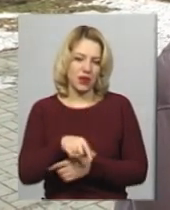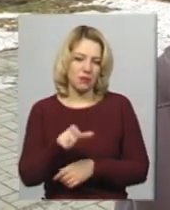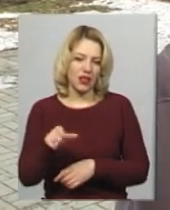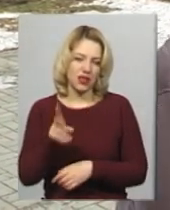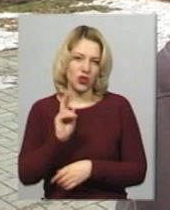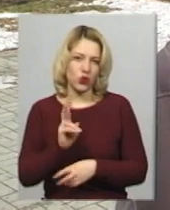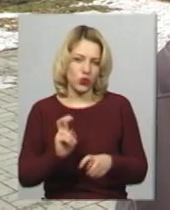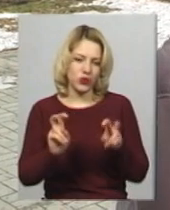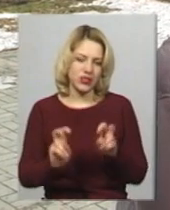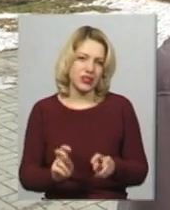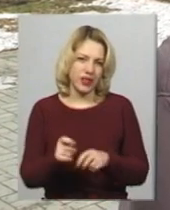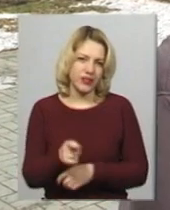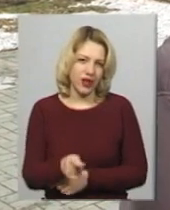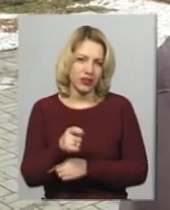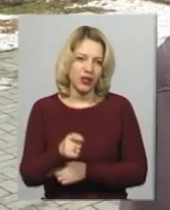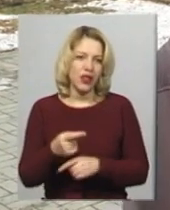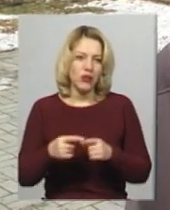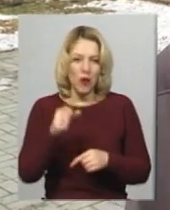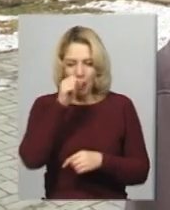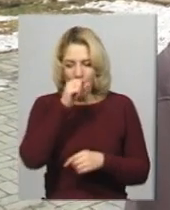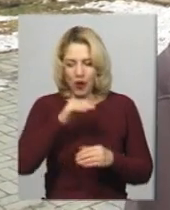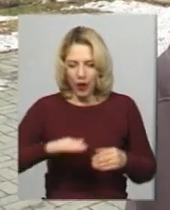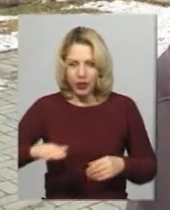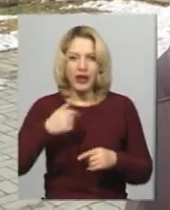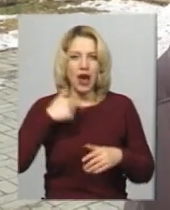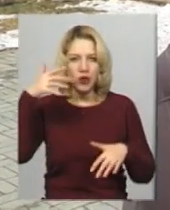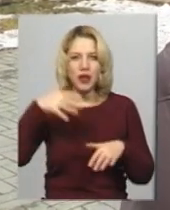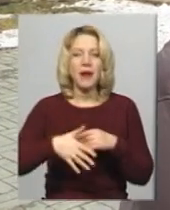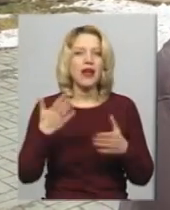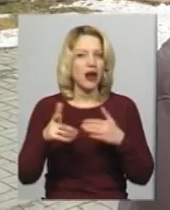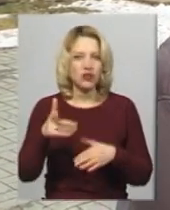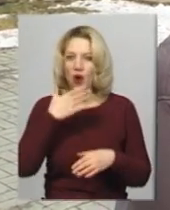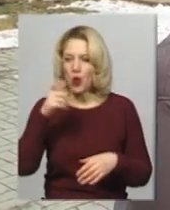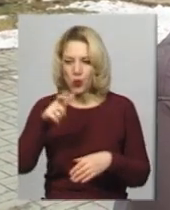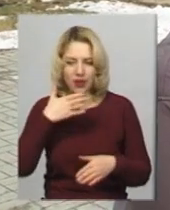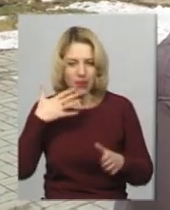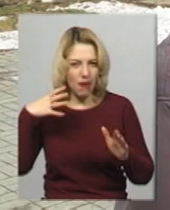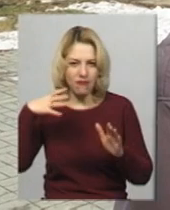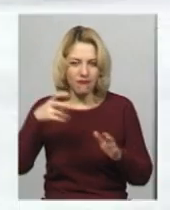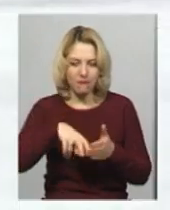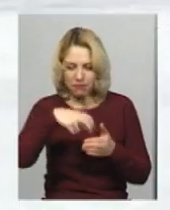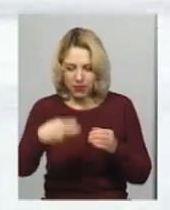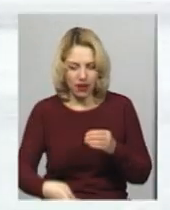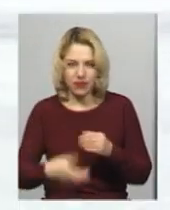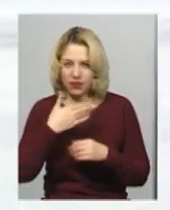які сидять на цьому льоду. Я розумію, що якщо вони не впали, то можна спробувати.